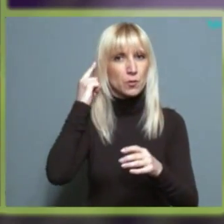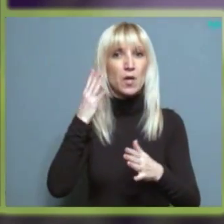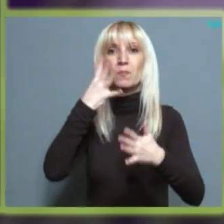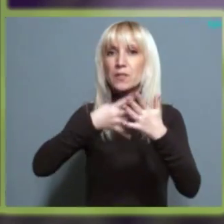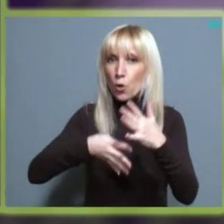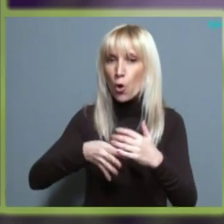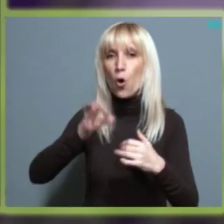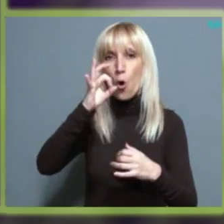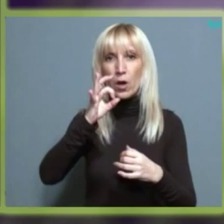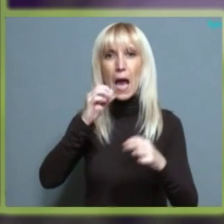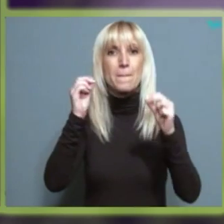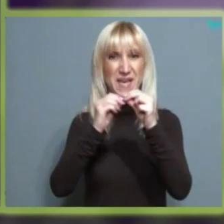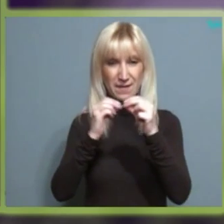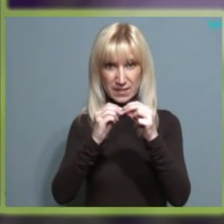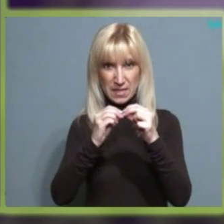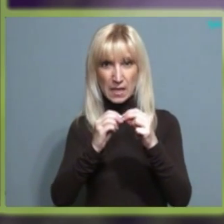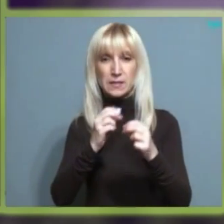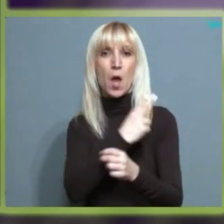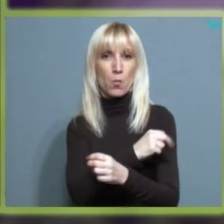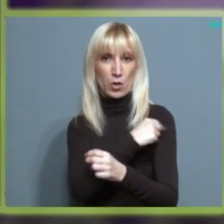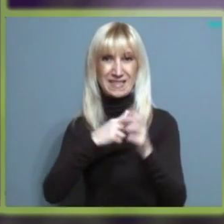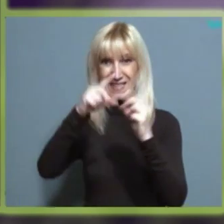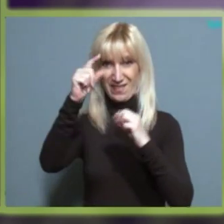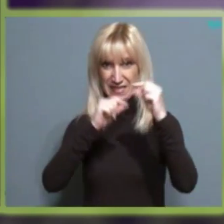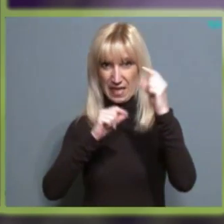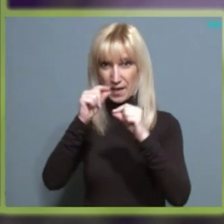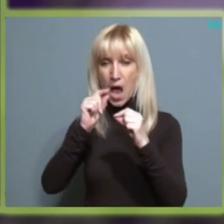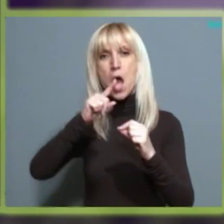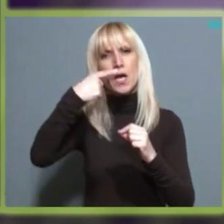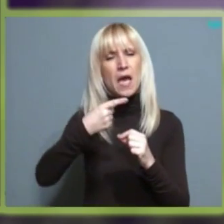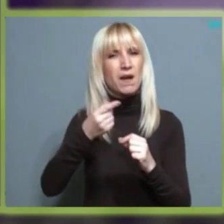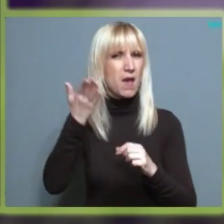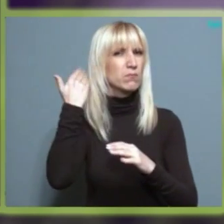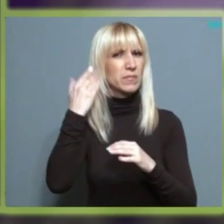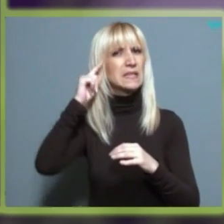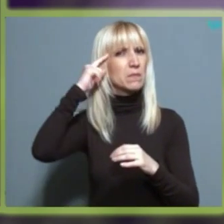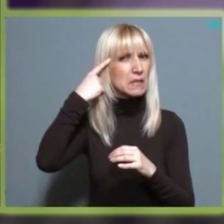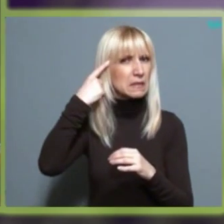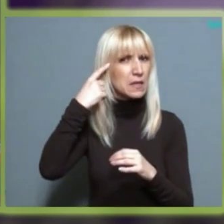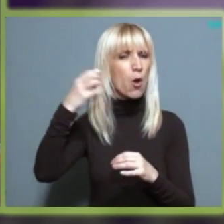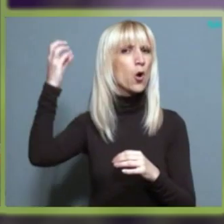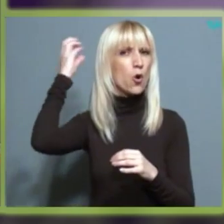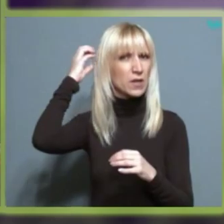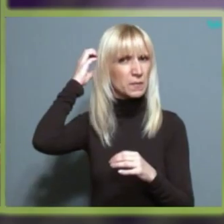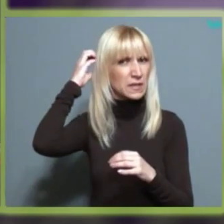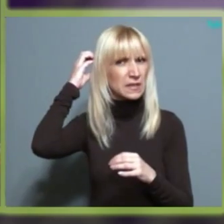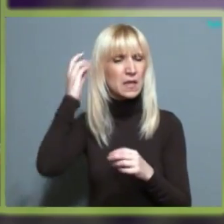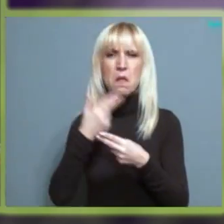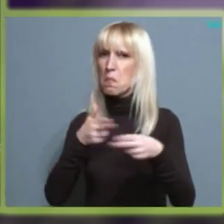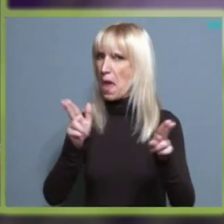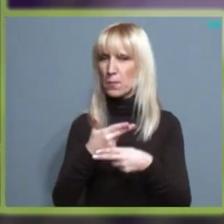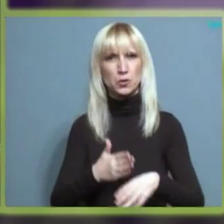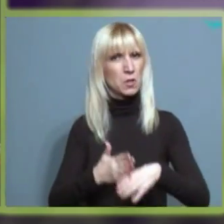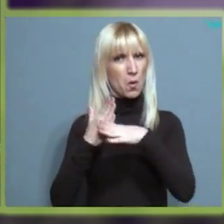Psiholog Olga Borovica iz KBC Zvezdara je ukazala da se nekad mislilo da kohlerni implant ne može da pomogne deci sa